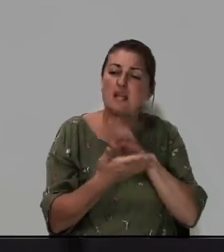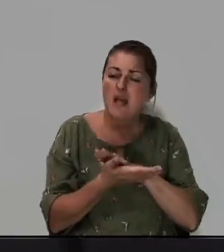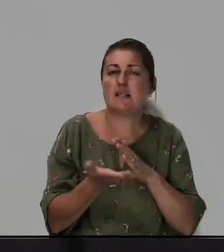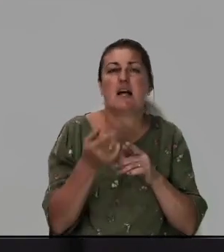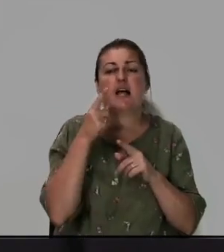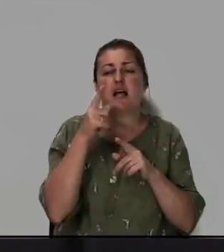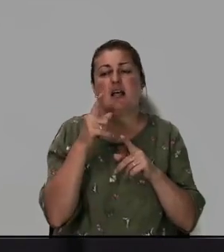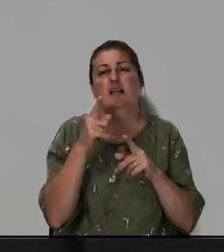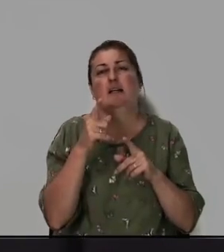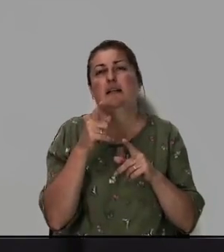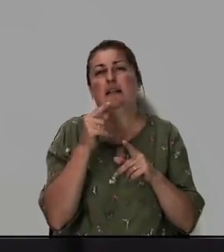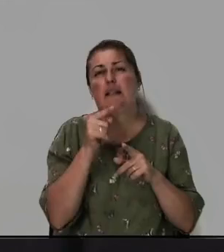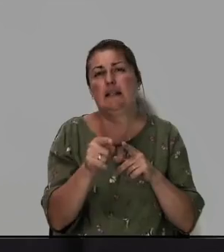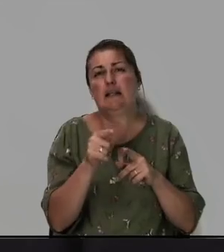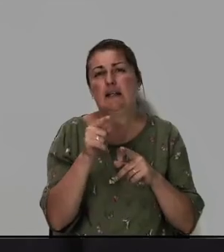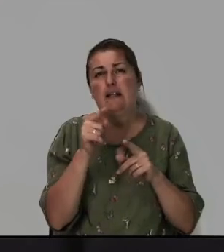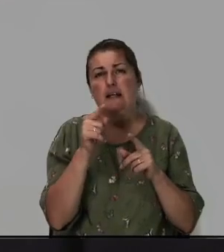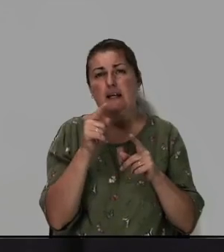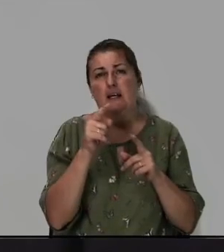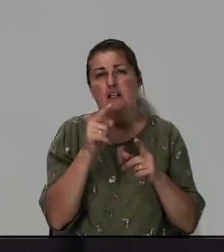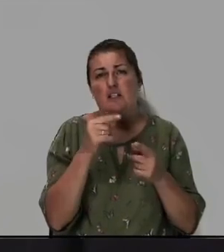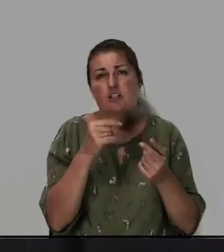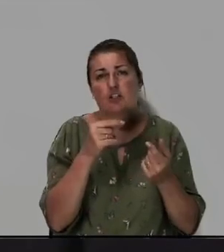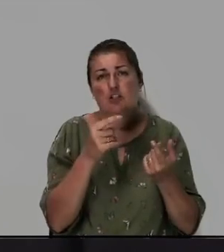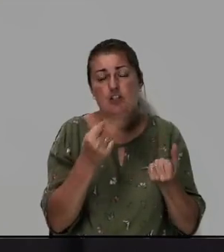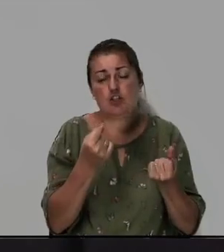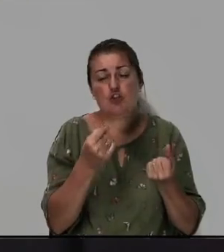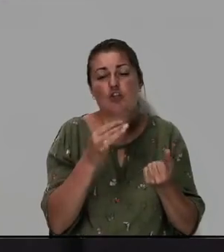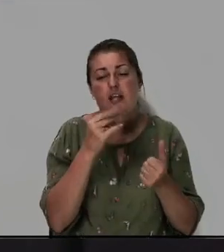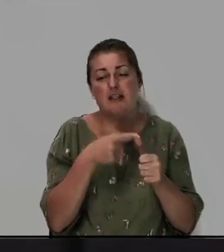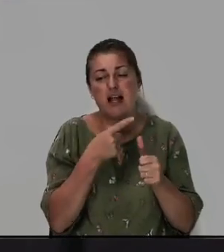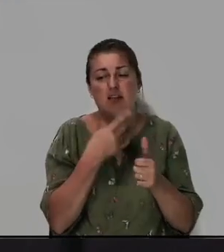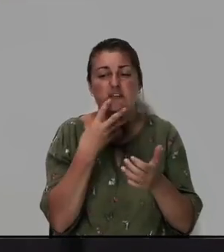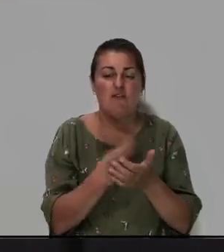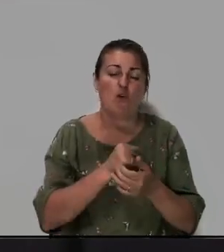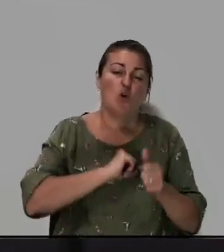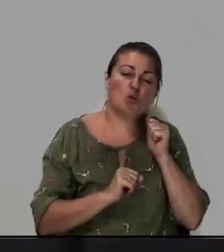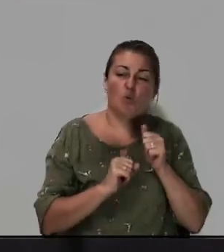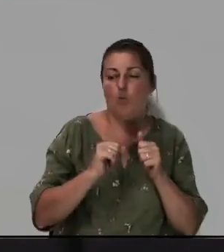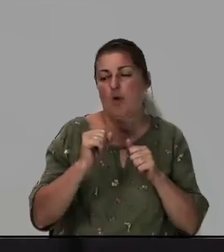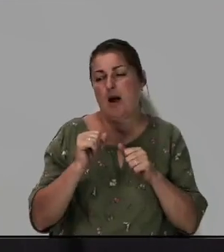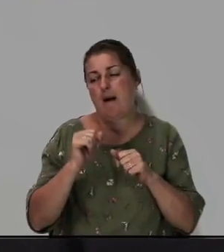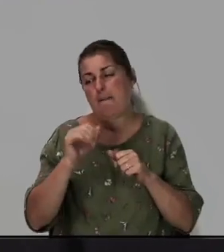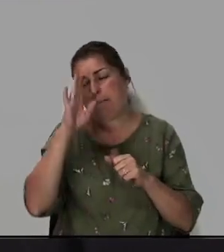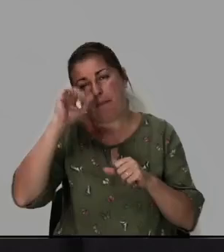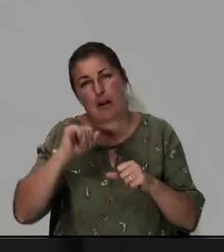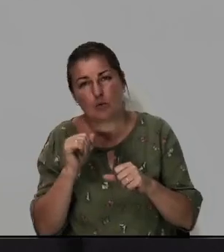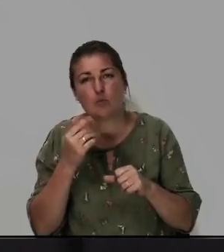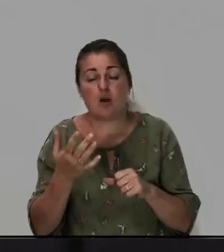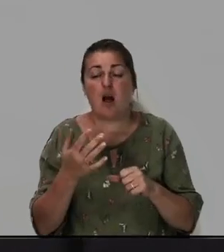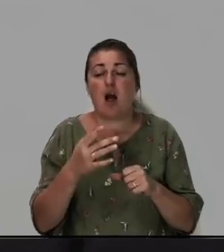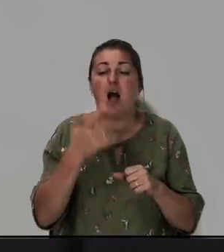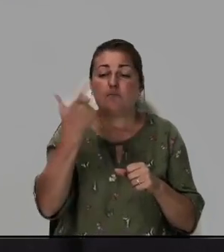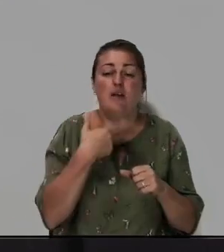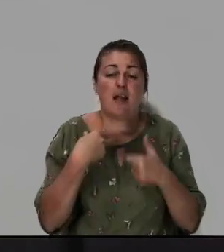и жизнь. И назови своего друга, подружку. Господь, я сострадаю вместе с нею.